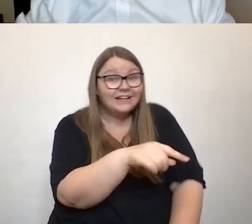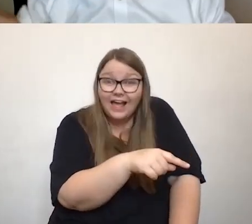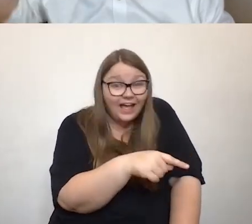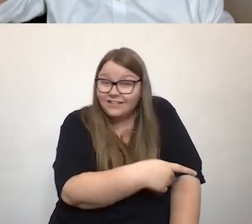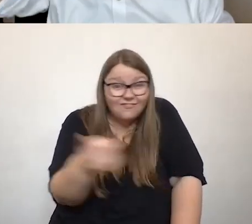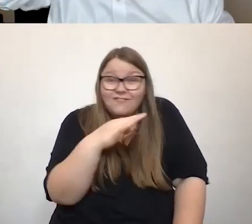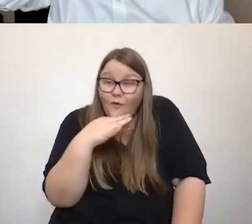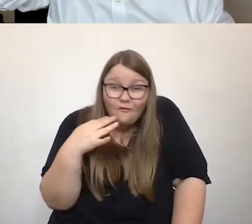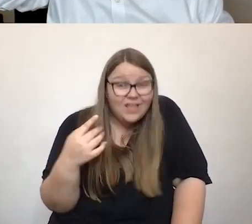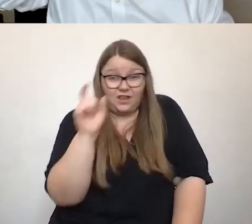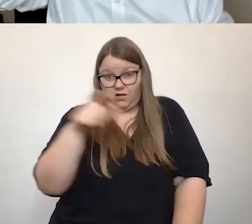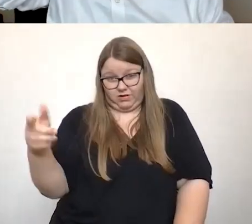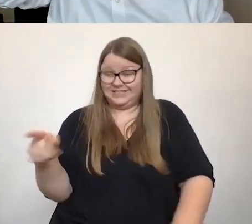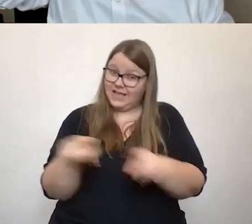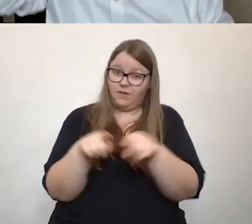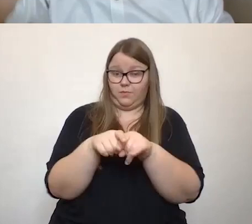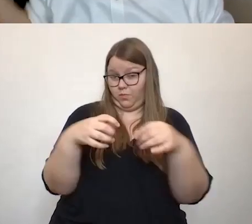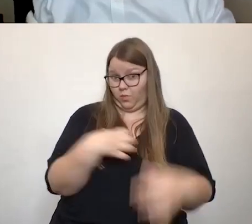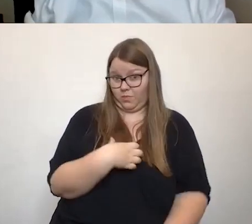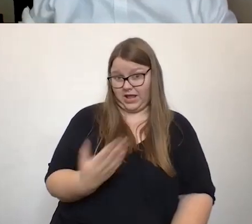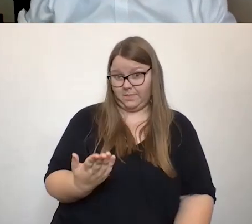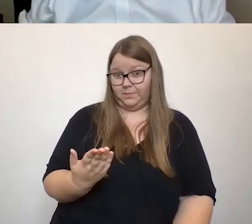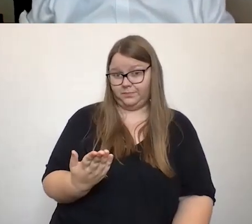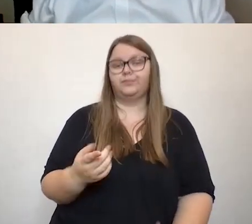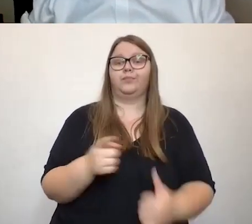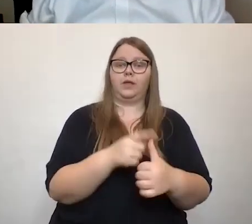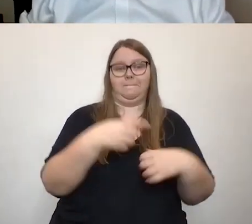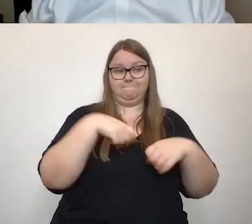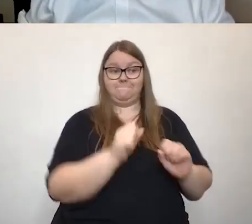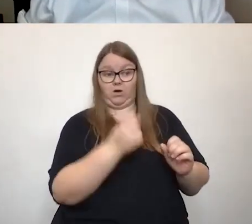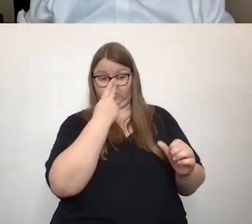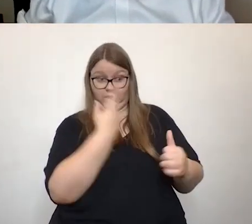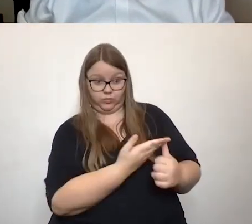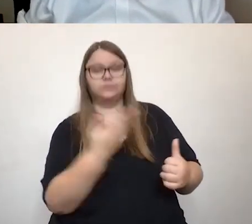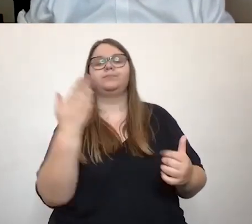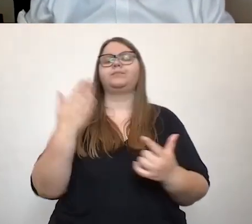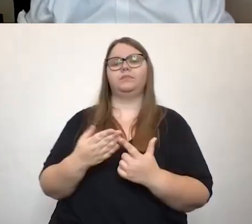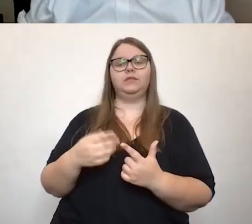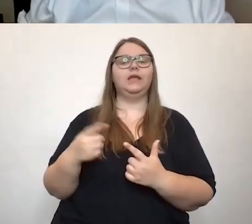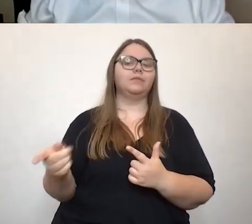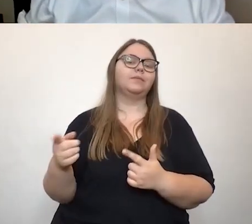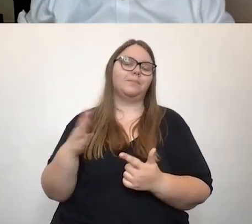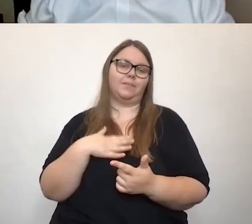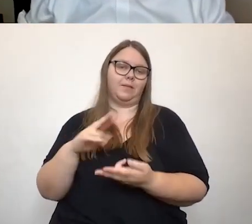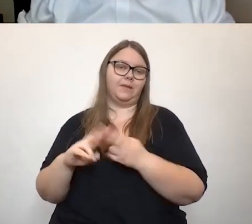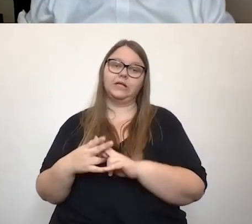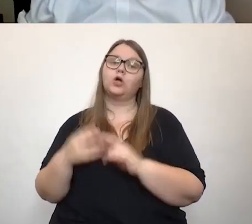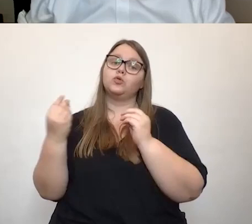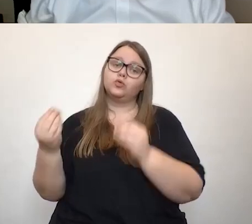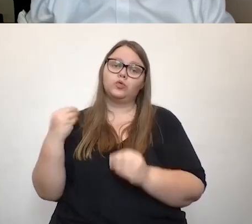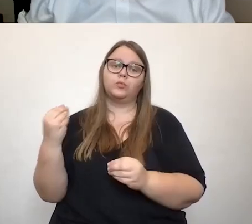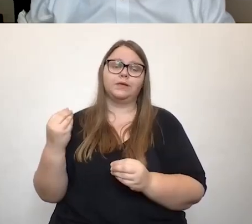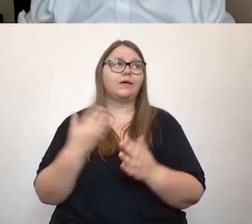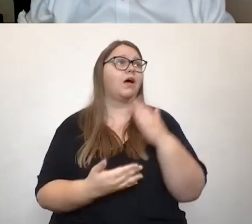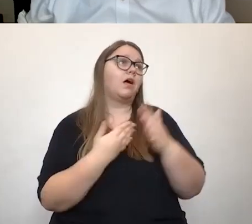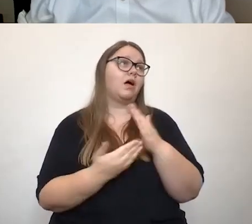Und das ist halt so ein Punkt, diese ganze bauliche Geschichte. Der andere Punkt, den meine Mitglieder natürlich sehr bemängeln, ist, dass auf dem